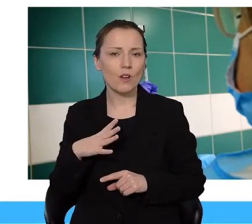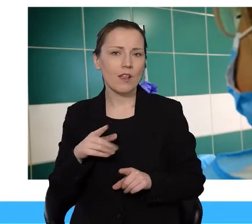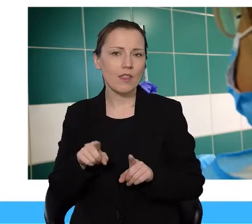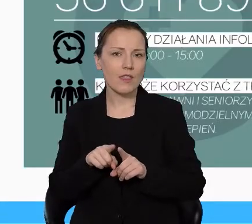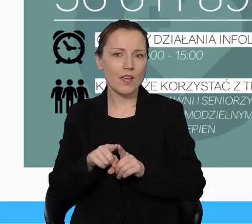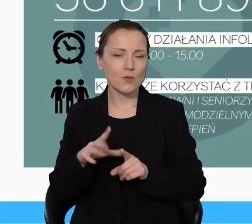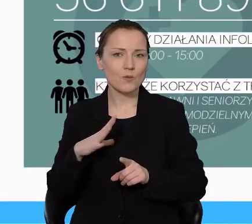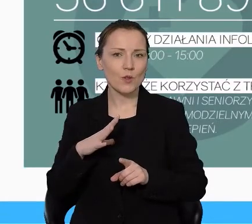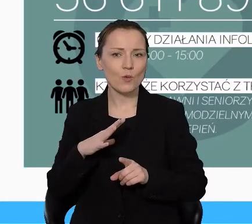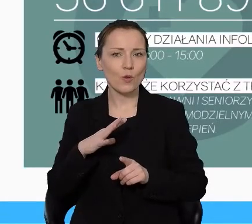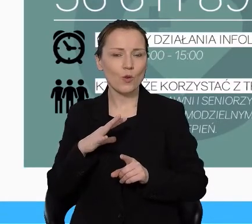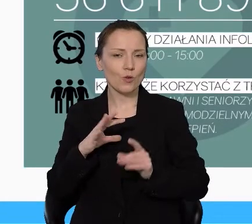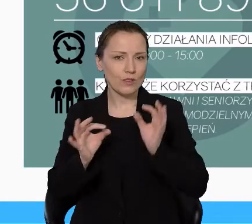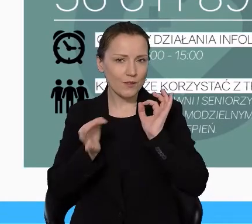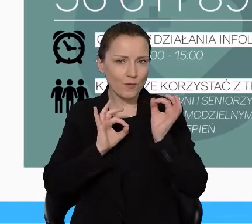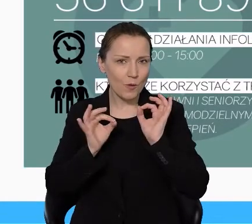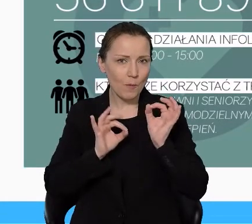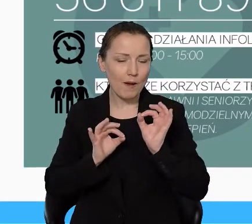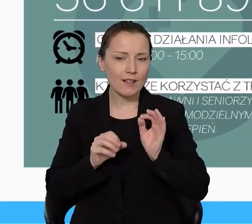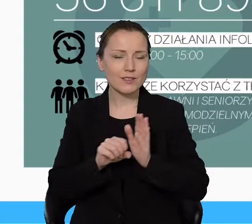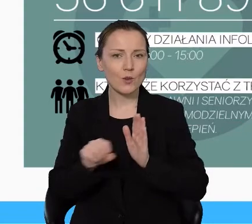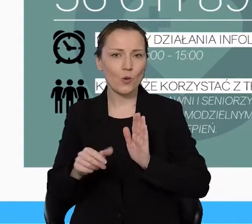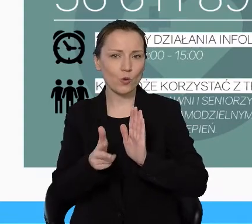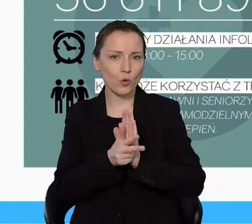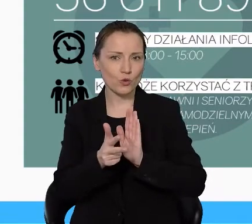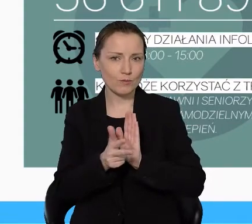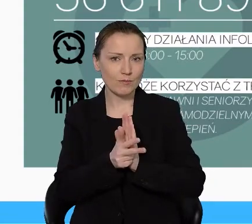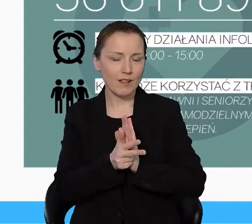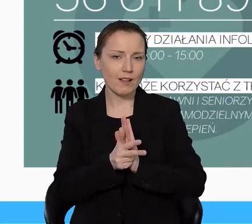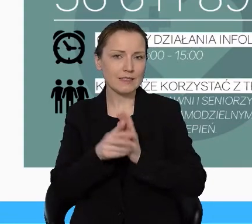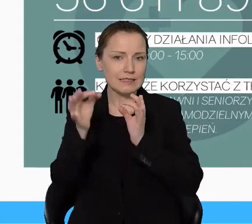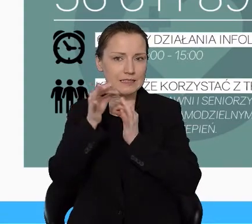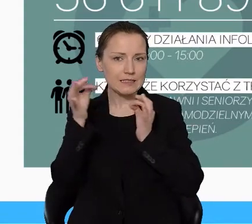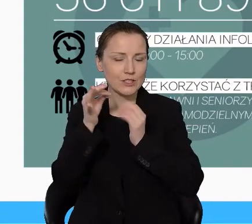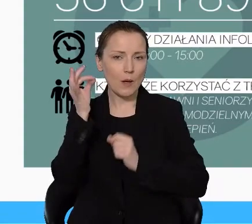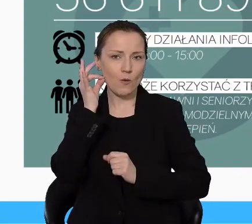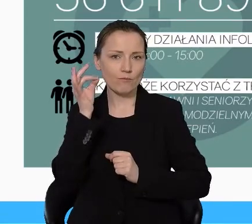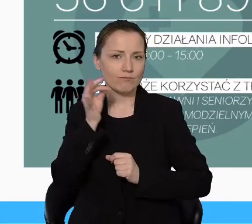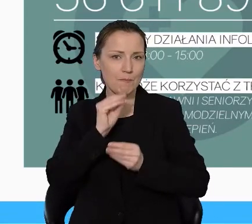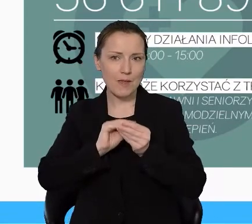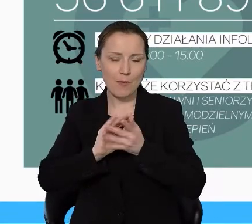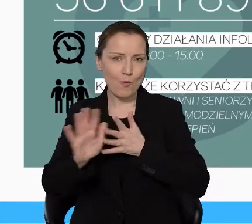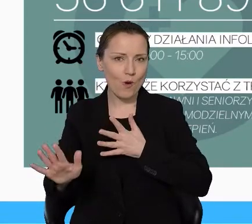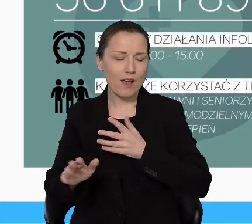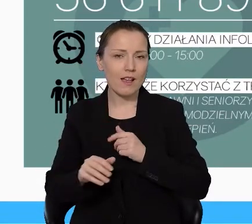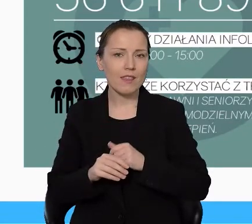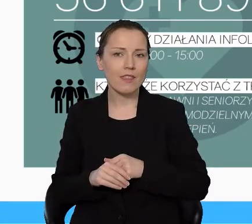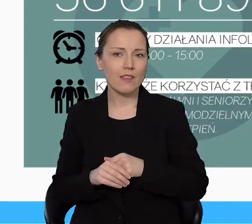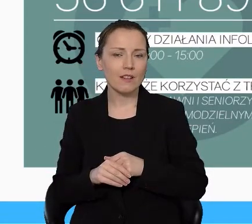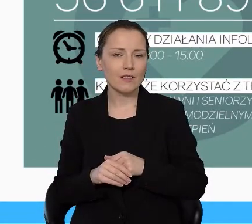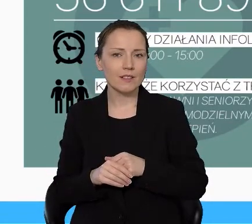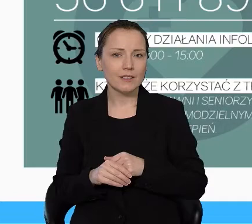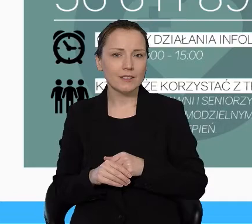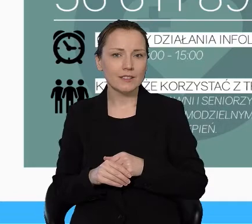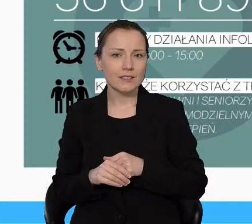także informacje od 18 stycznia, ta bezpłatna infolinia miejska korzystają z tego